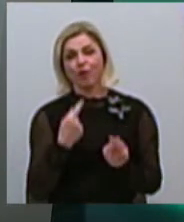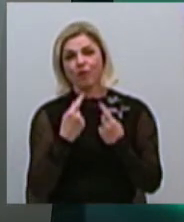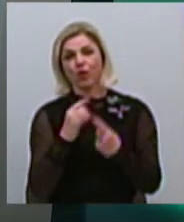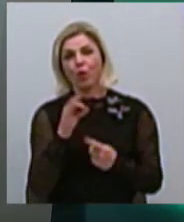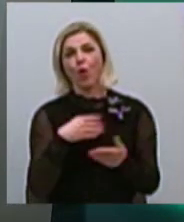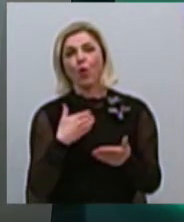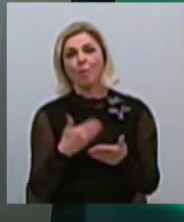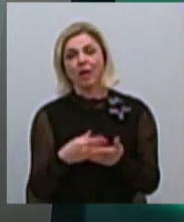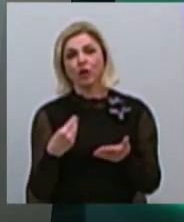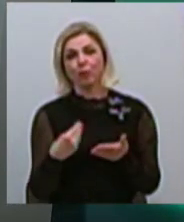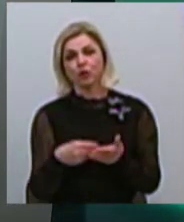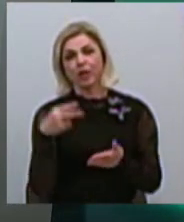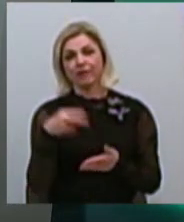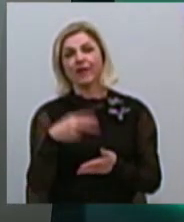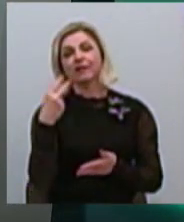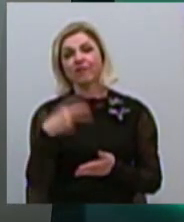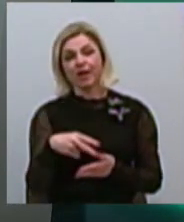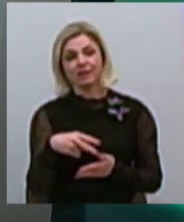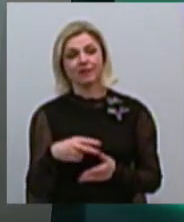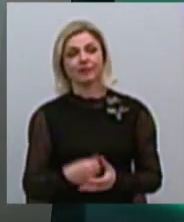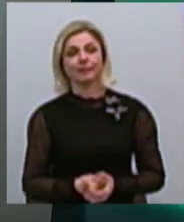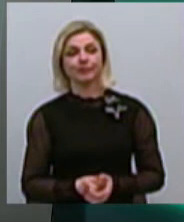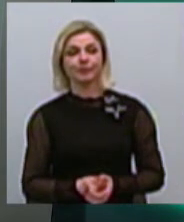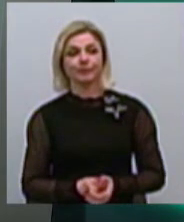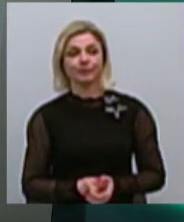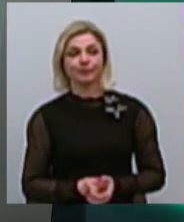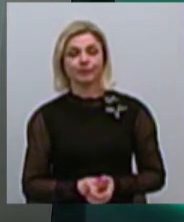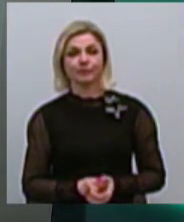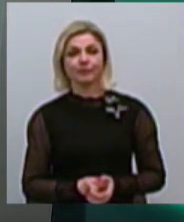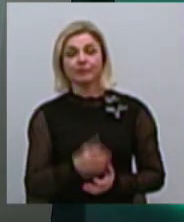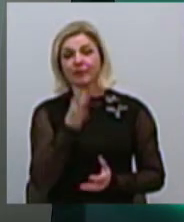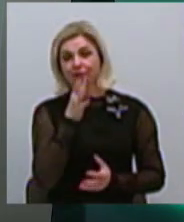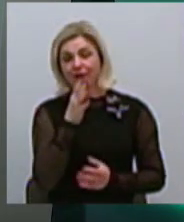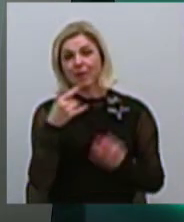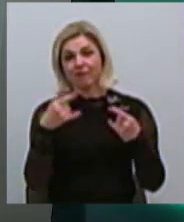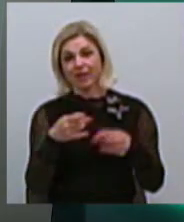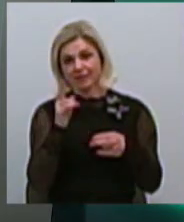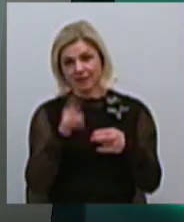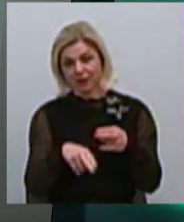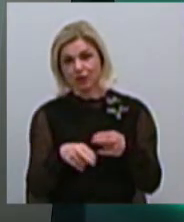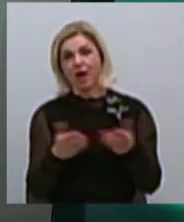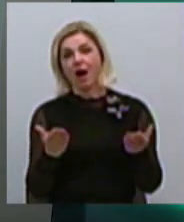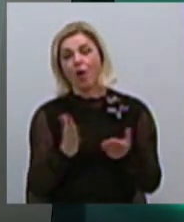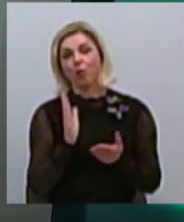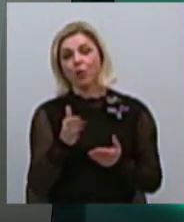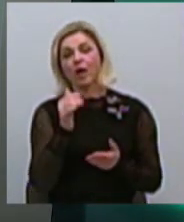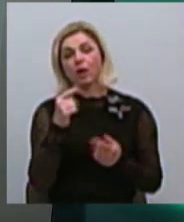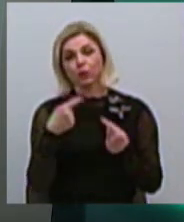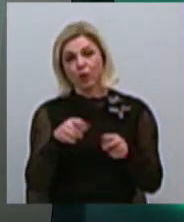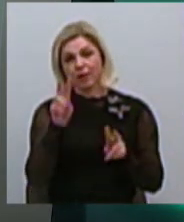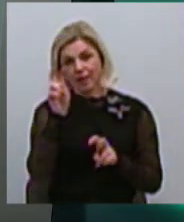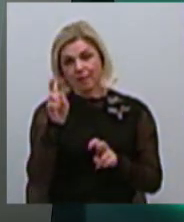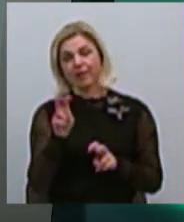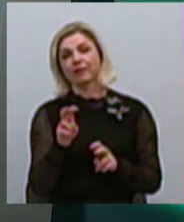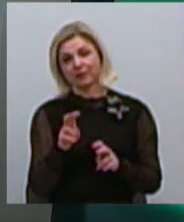громадський бюджет 2020, громадський бюджет міста Миколаїва. Час нашого ефіру закінчується, якою буде наступна тема, підкаже